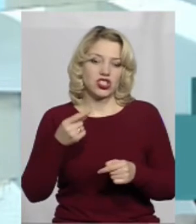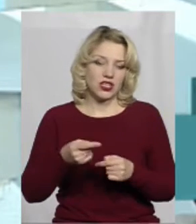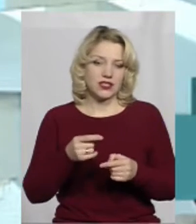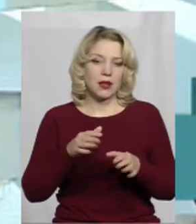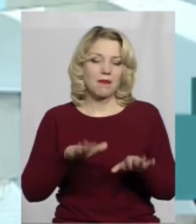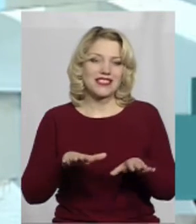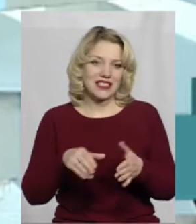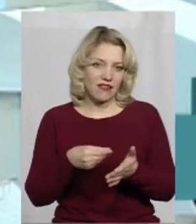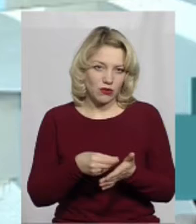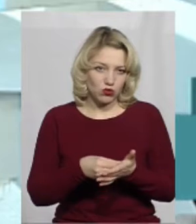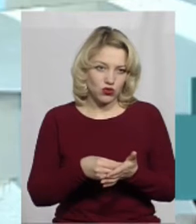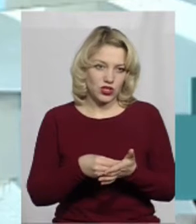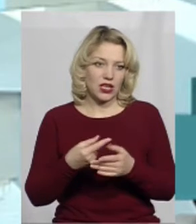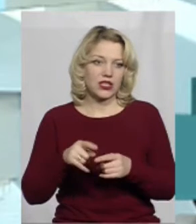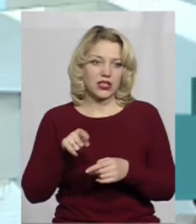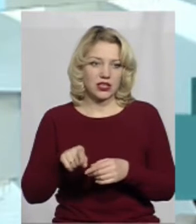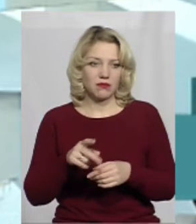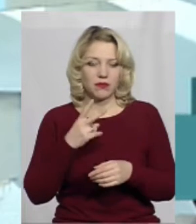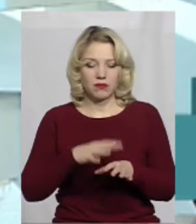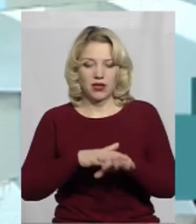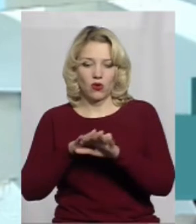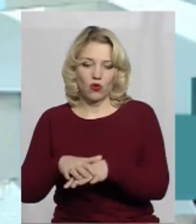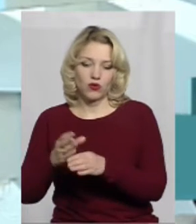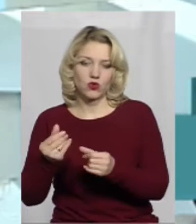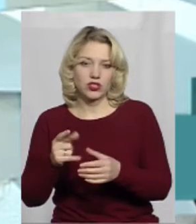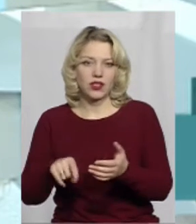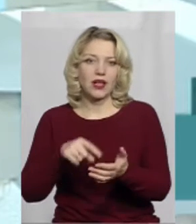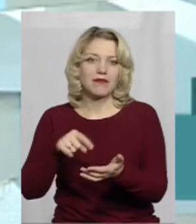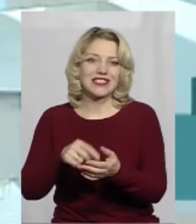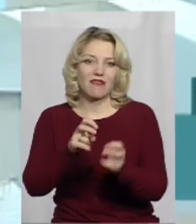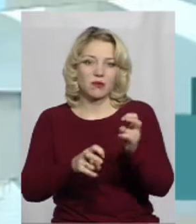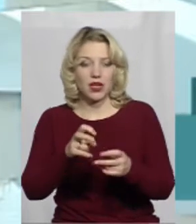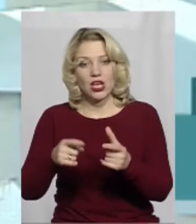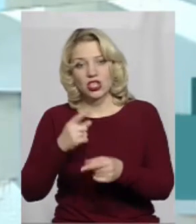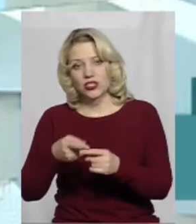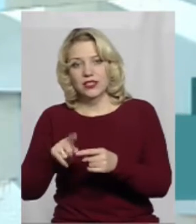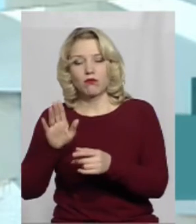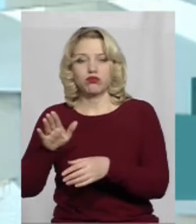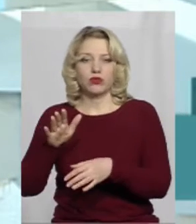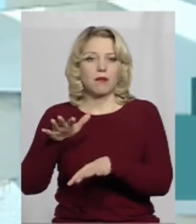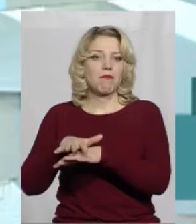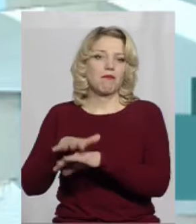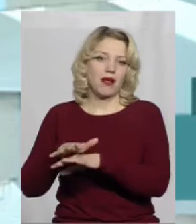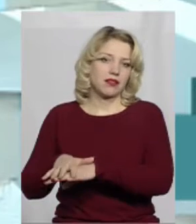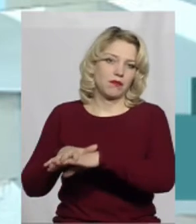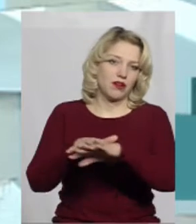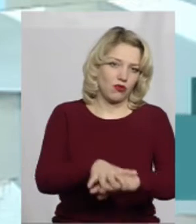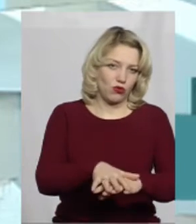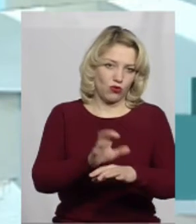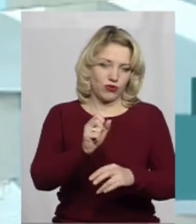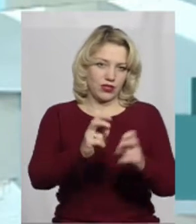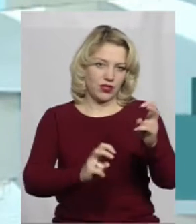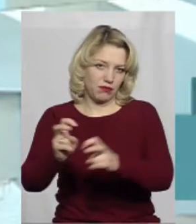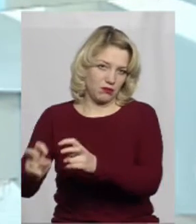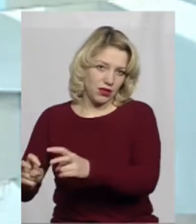бюджети, відповідно, управління перераховує кошти на підприємства, які надають послуги, або це буде здійснювати банківська установа. Тобто,